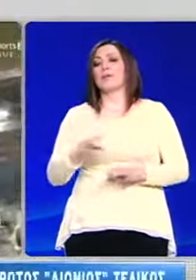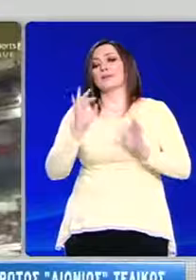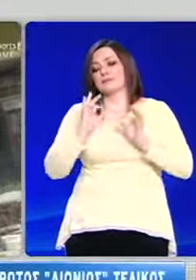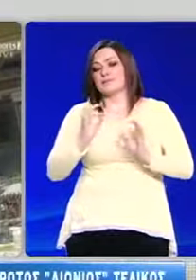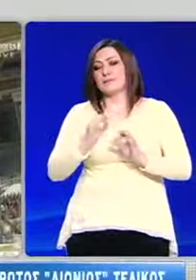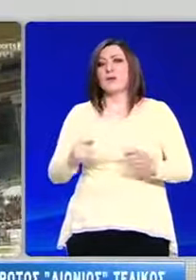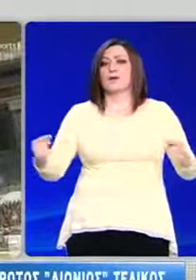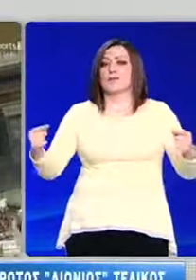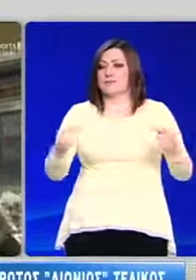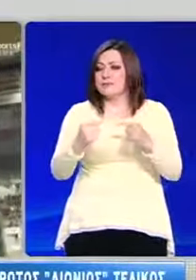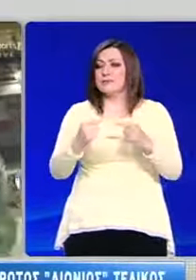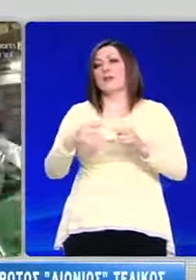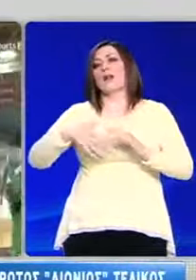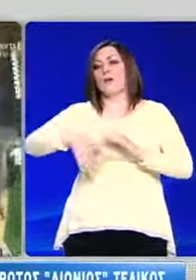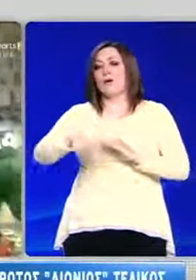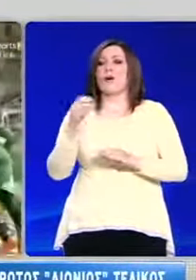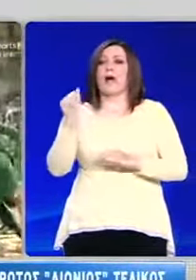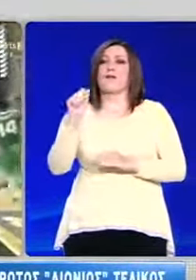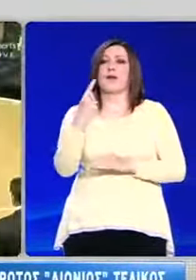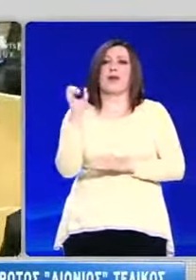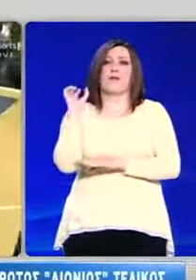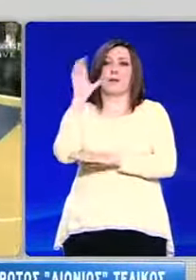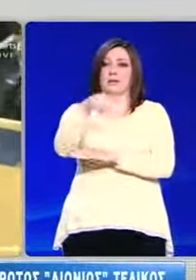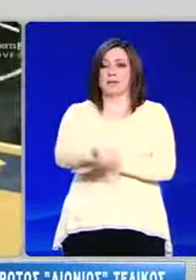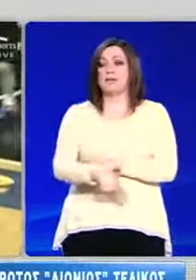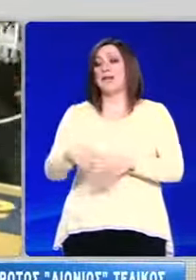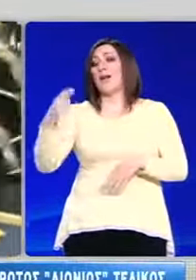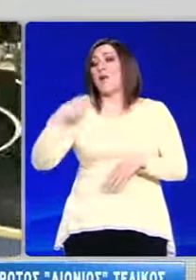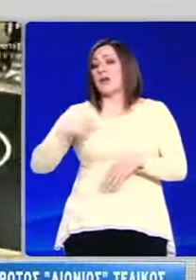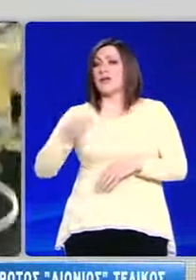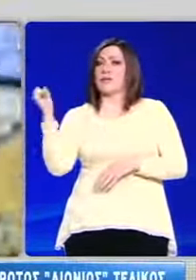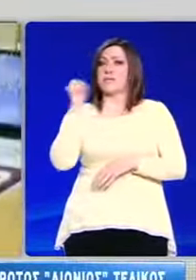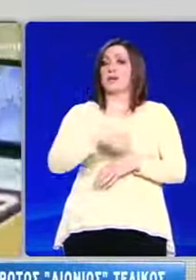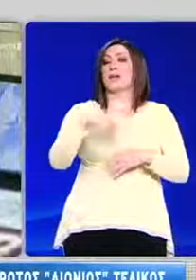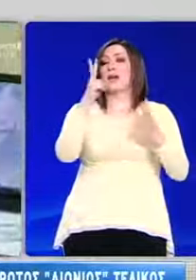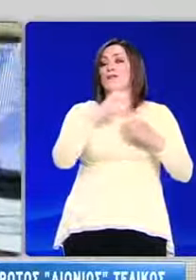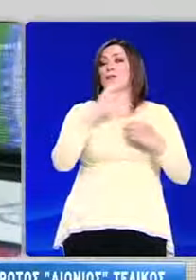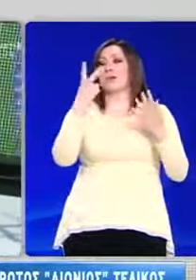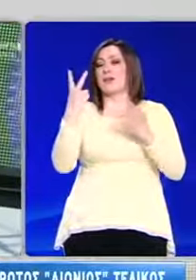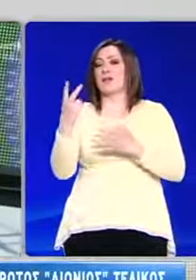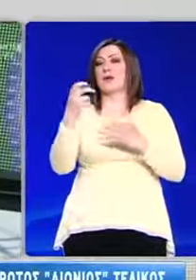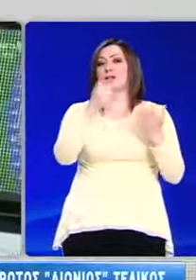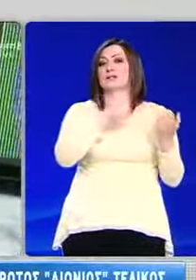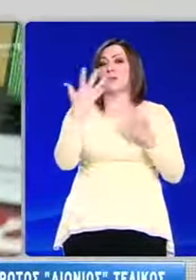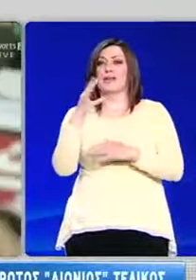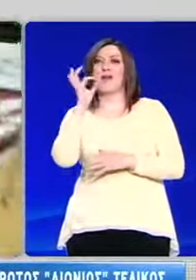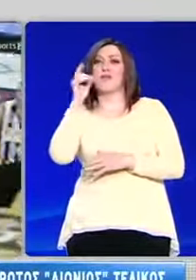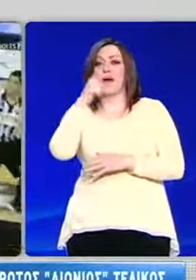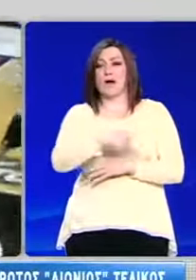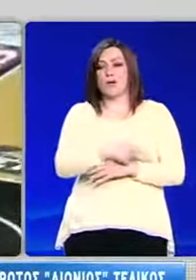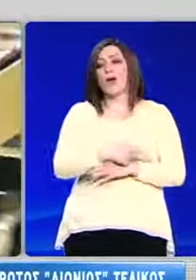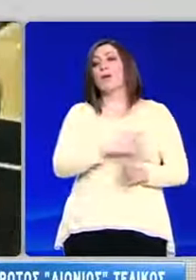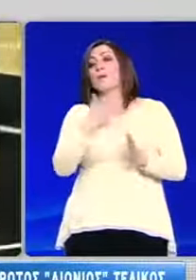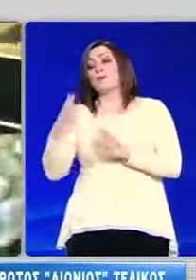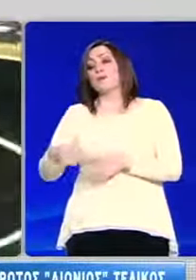όπως αναμενόταν το ζευγάρι των τελικών της Α1 Μπάσκετ. Οι πράσινοι επικράτησαν με 72-65 του ΠΑΟΚ στην Πηλέα,